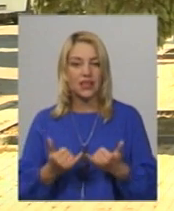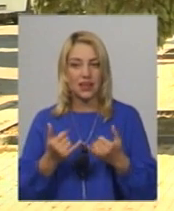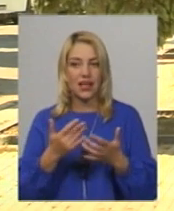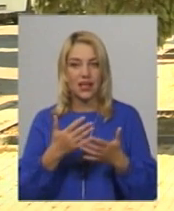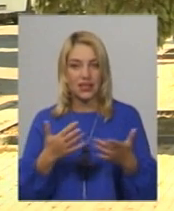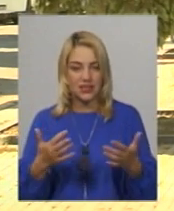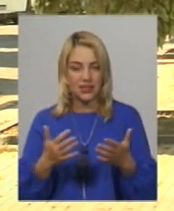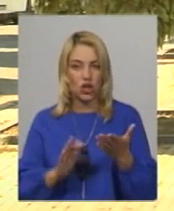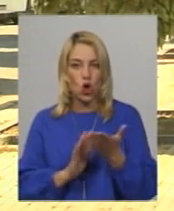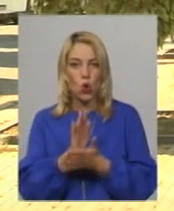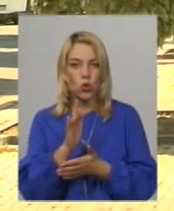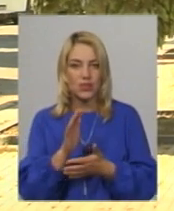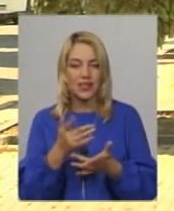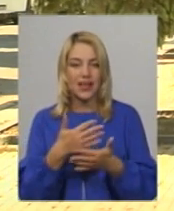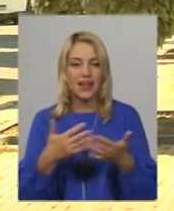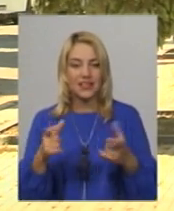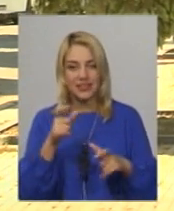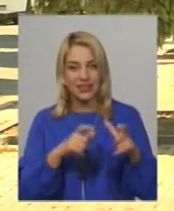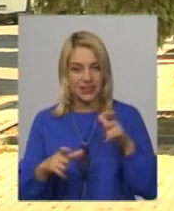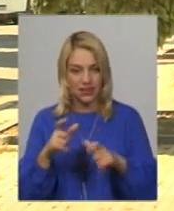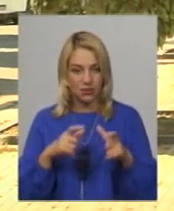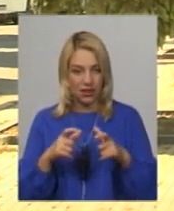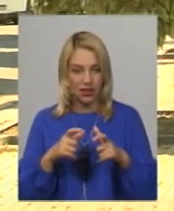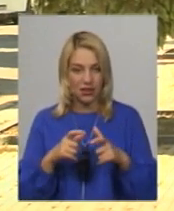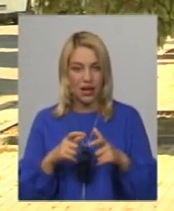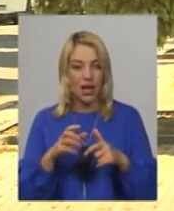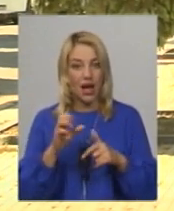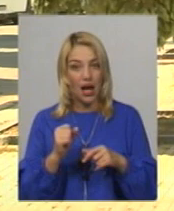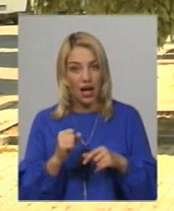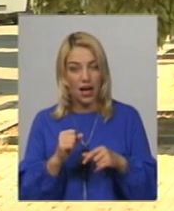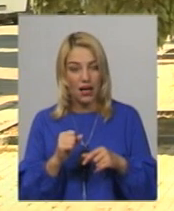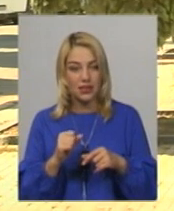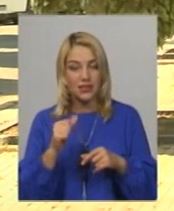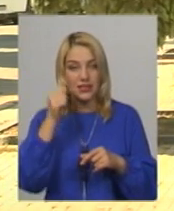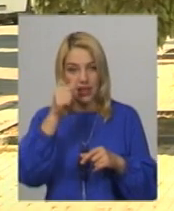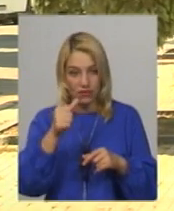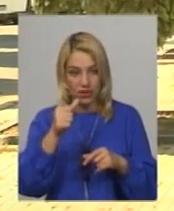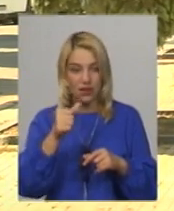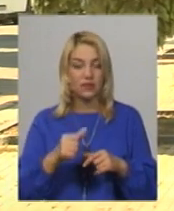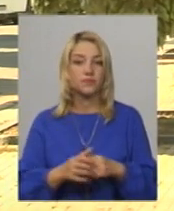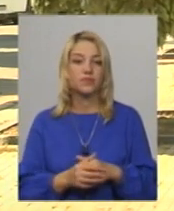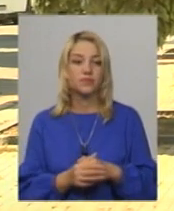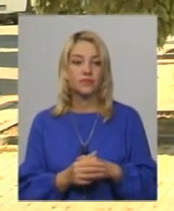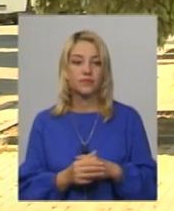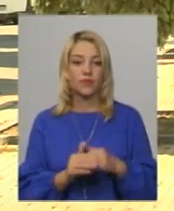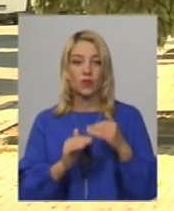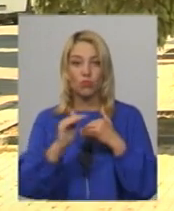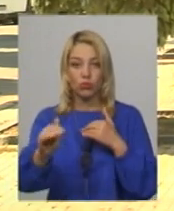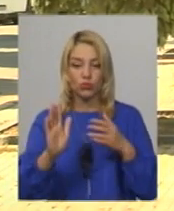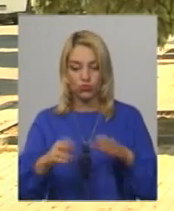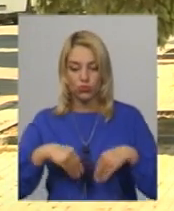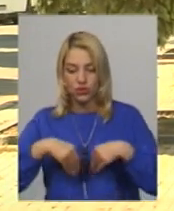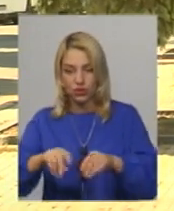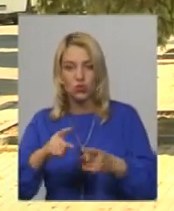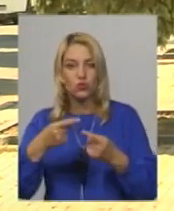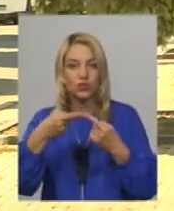рослин різні хімічні речовини. А завтра поле засівається чимось